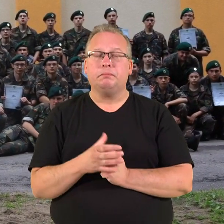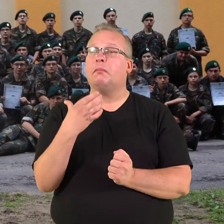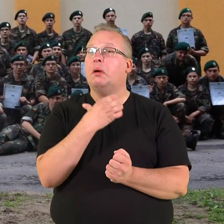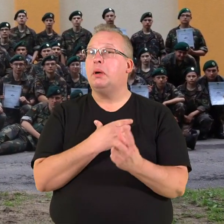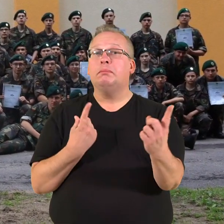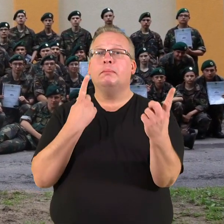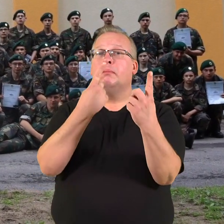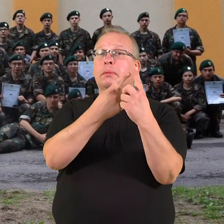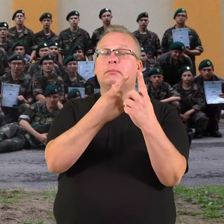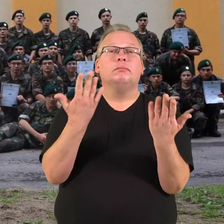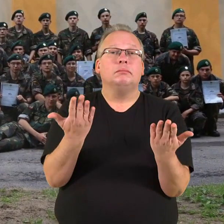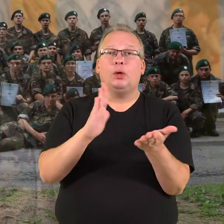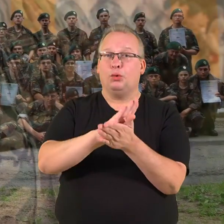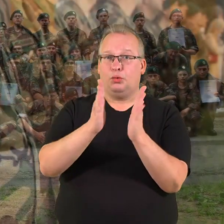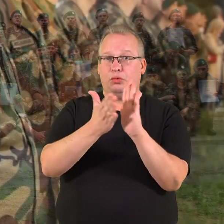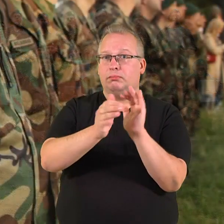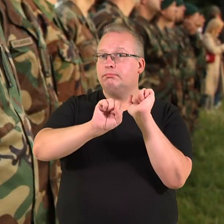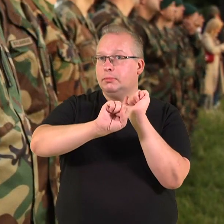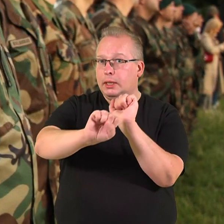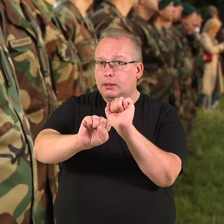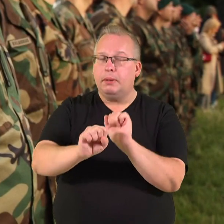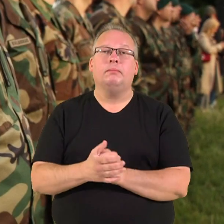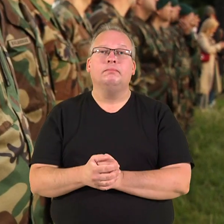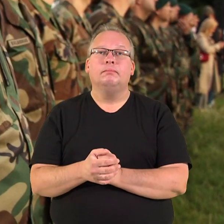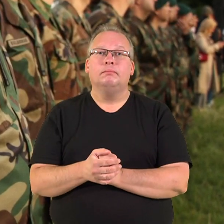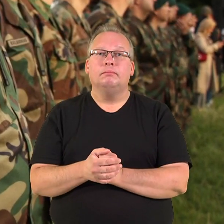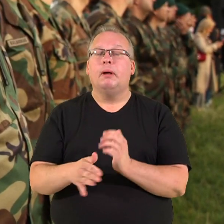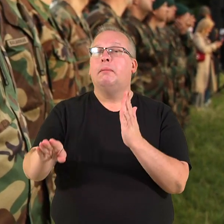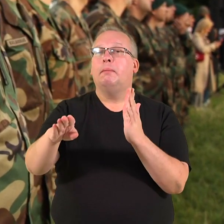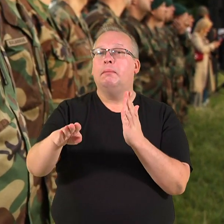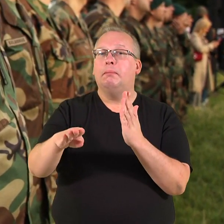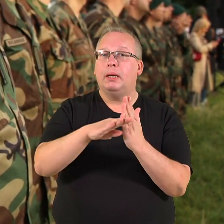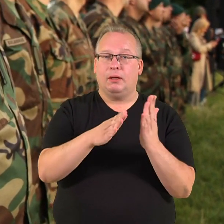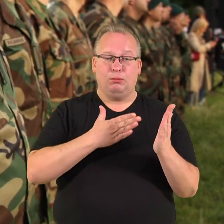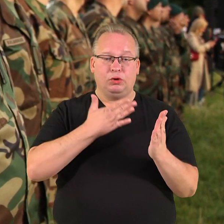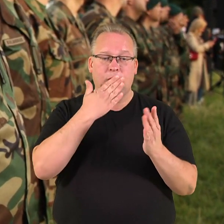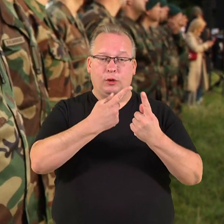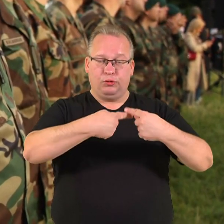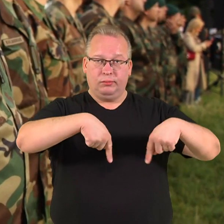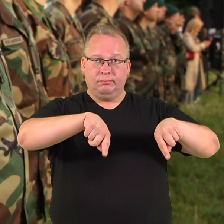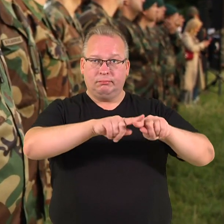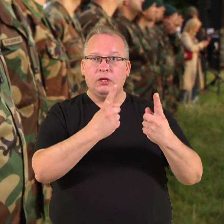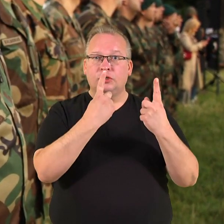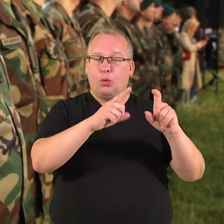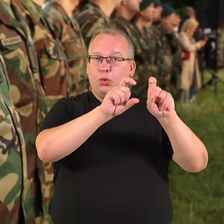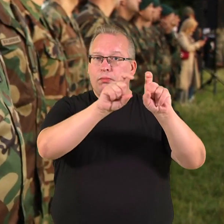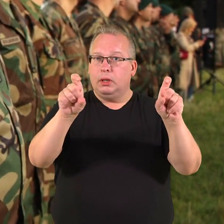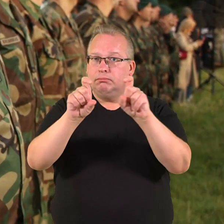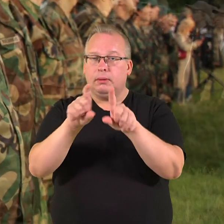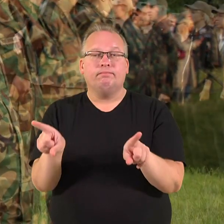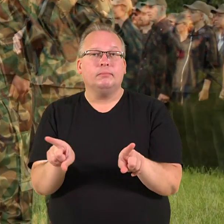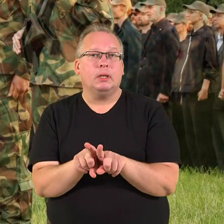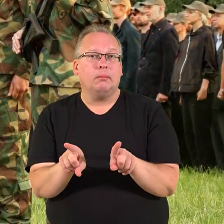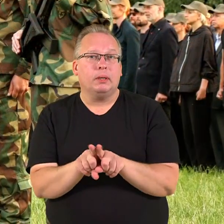ruoštis gynybai ir padėti mūsų nacionalinio saugumo institucijom, kurios dirba su nacionaliniu